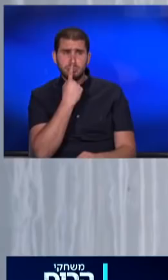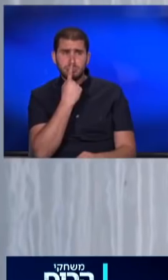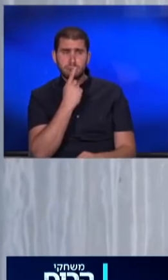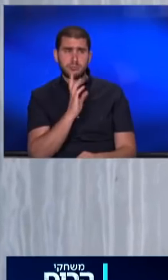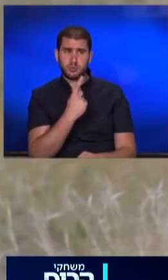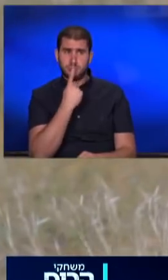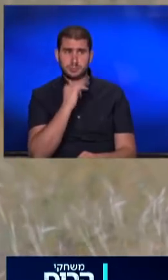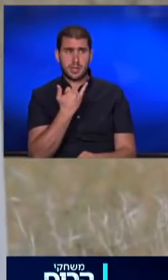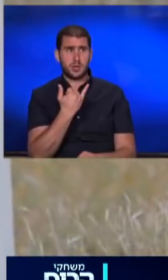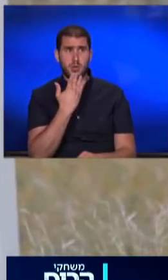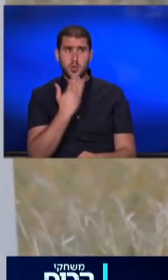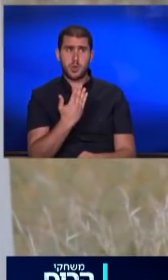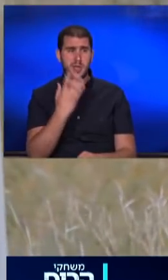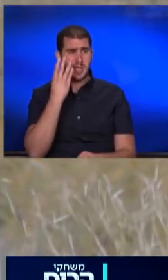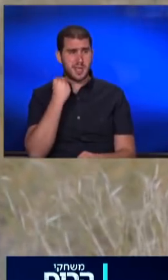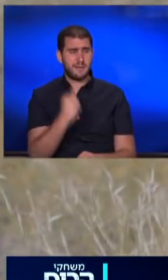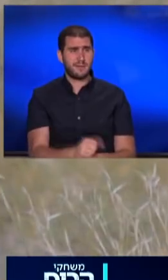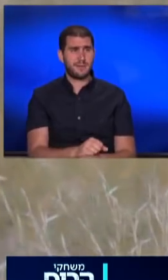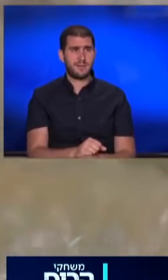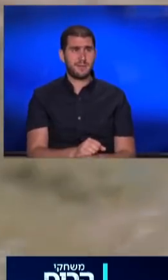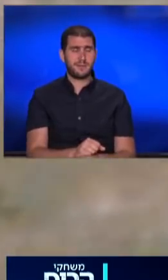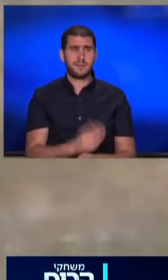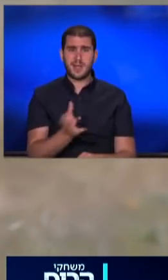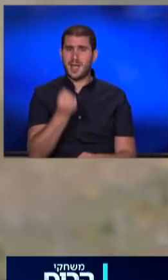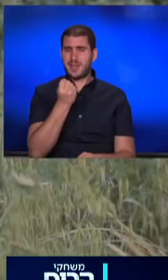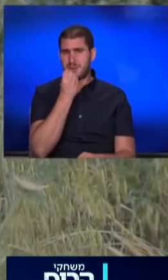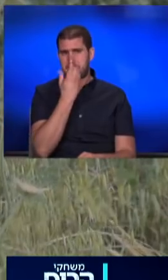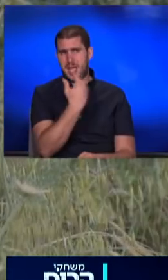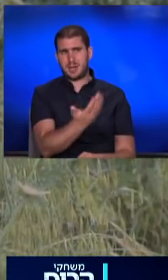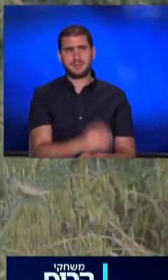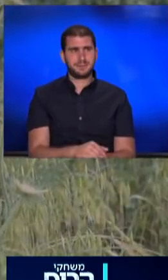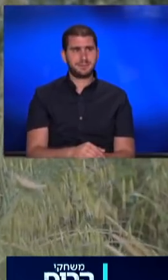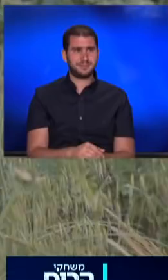מוניחה? כן, קודם בסך, נכנת. כתפתי לך פרח.